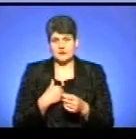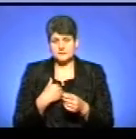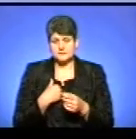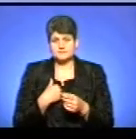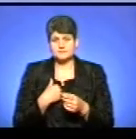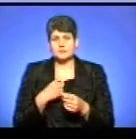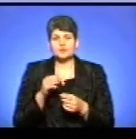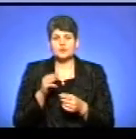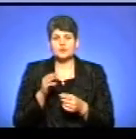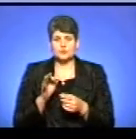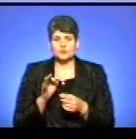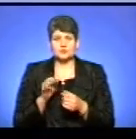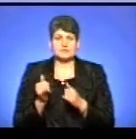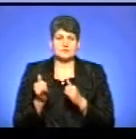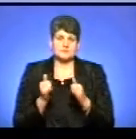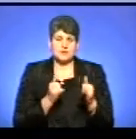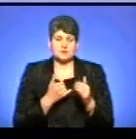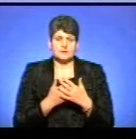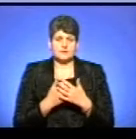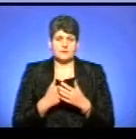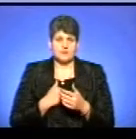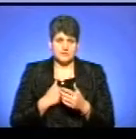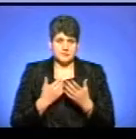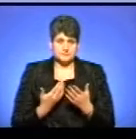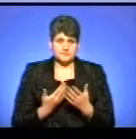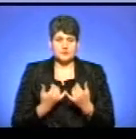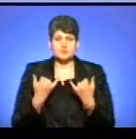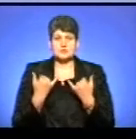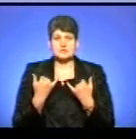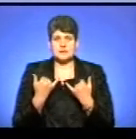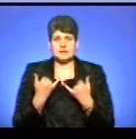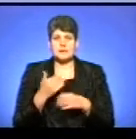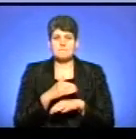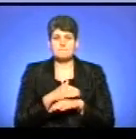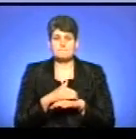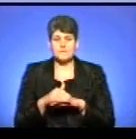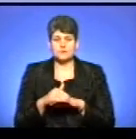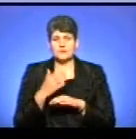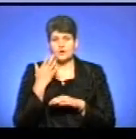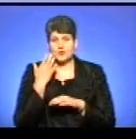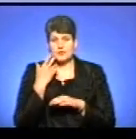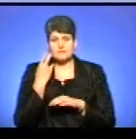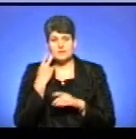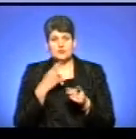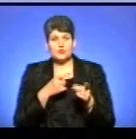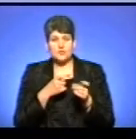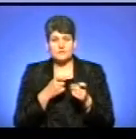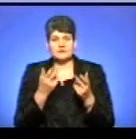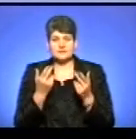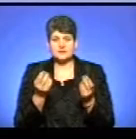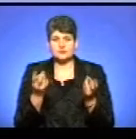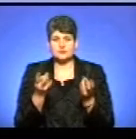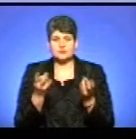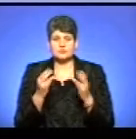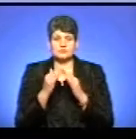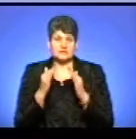то, ну, чи там забезпечення, наприклад, як в звичайній армії, то зараз на передовій, коли постійні обстріли, звичайно, бліндажі